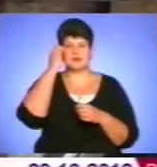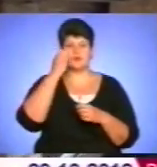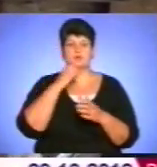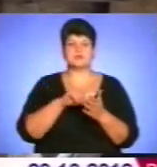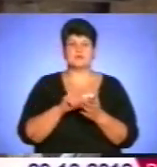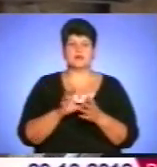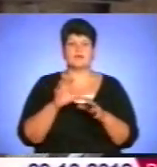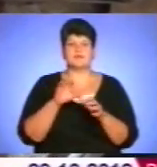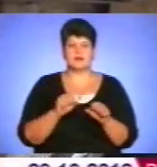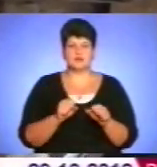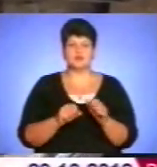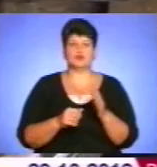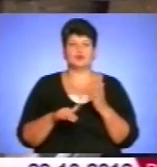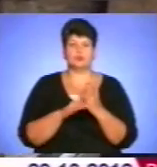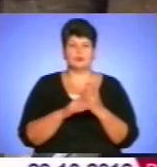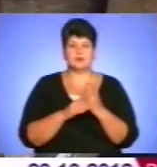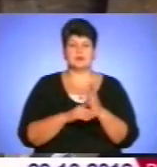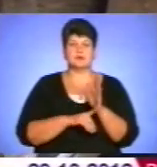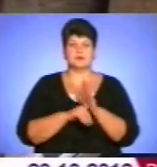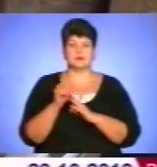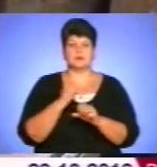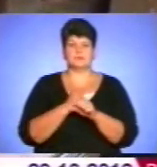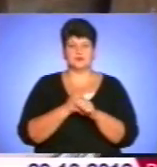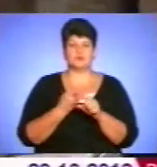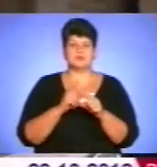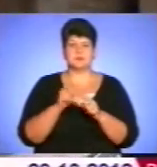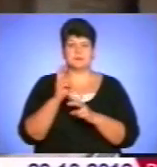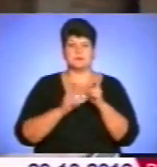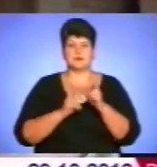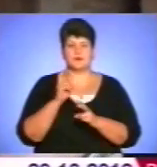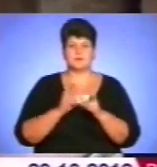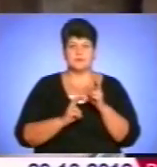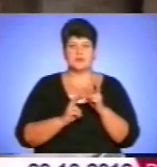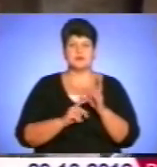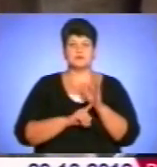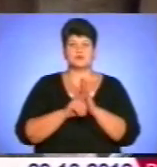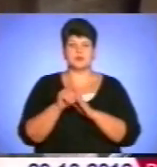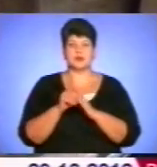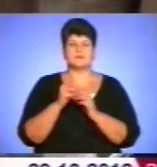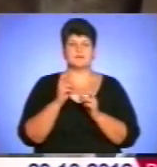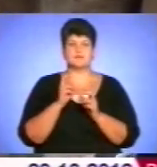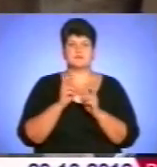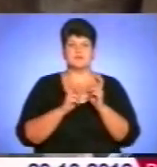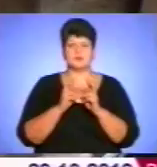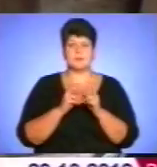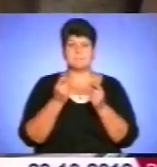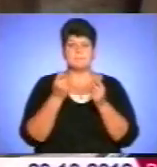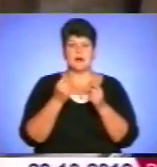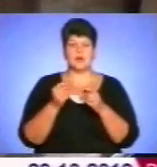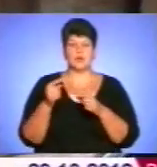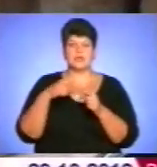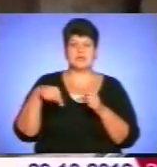влади, що допомогли запустити в даний час дане підприємство. В даний час поскалюємо тільки першу чергу заводу. Це малокільцеву піч,